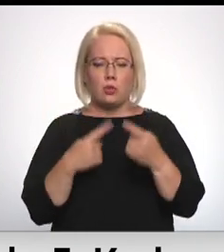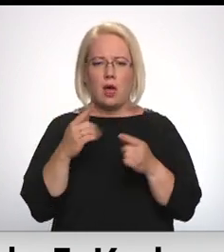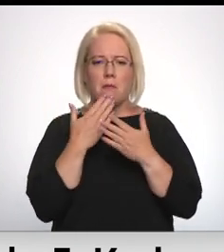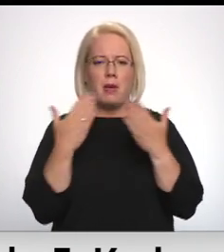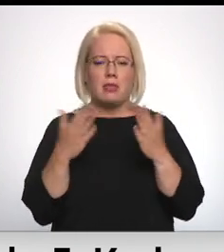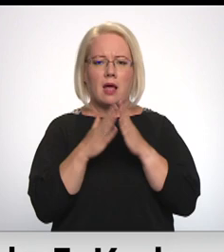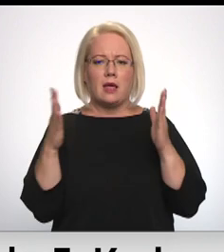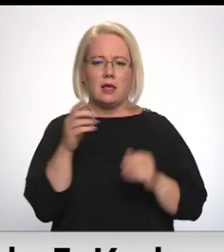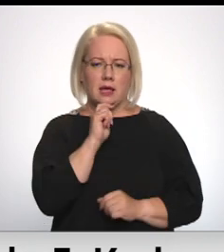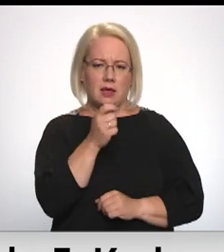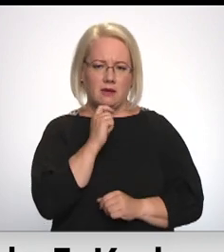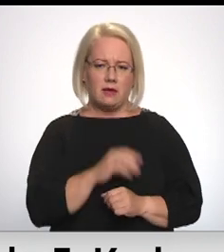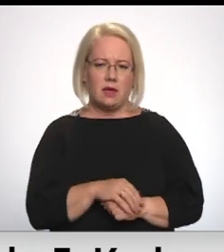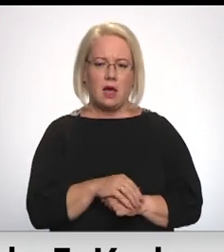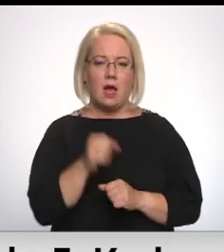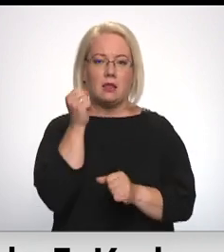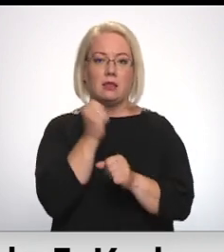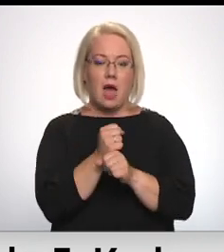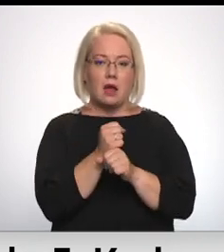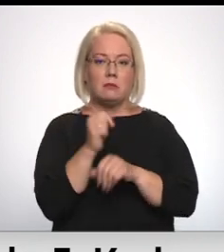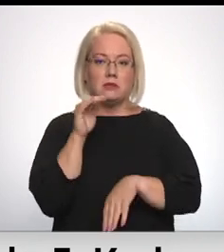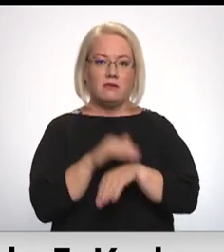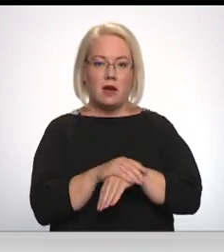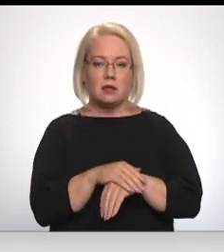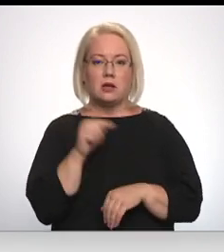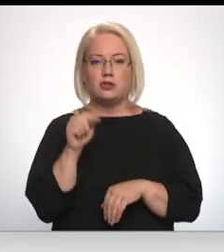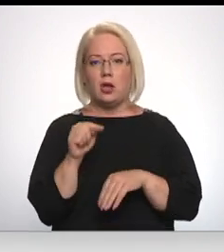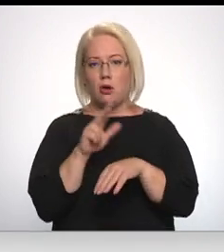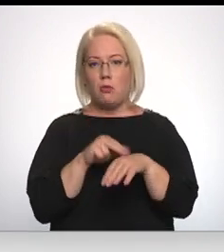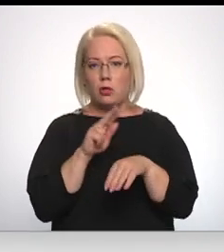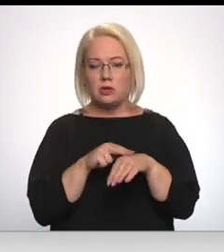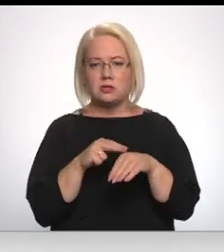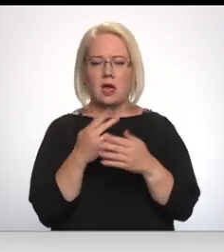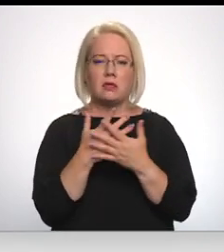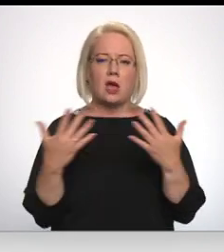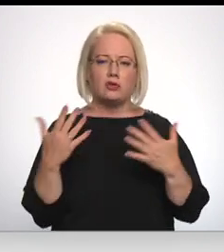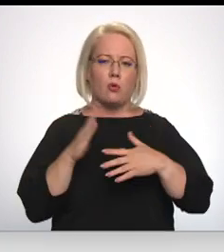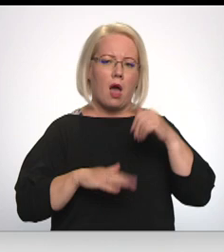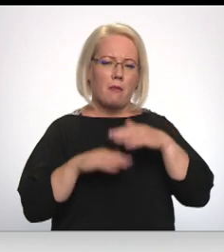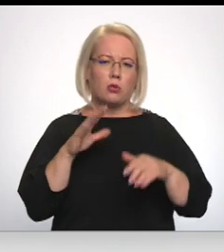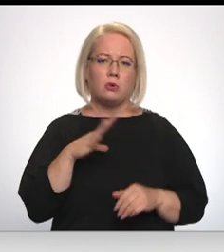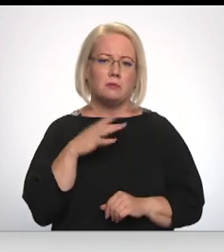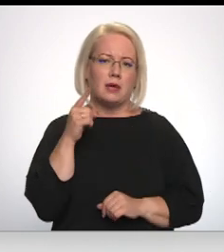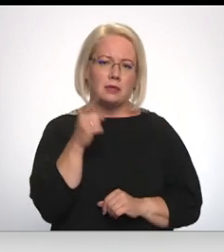intervijā. Darbs faktiski šajā policijā dažādos amatos arī bija tas, kurš